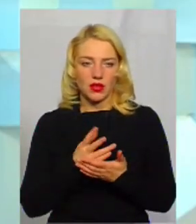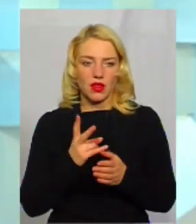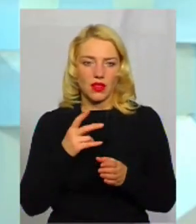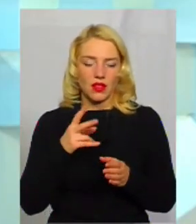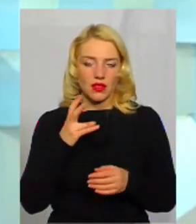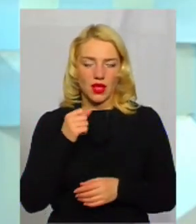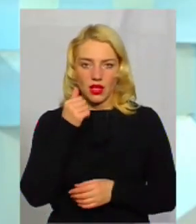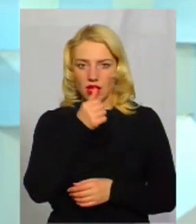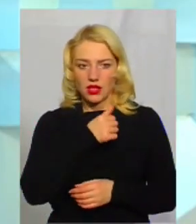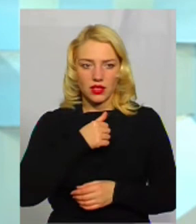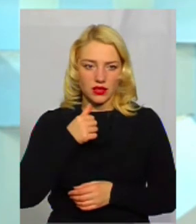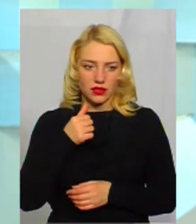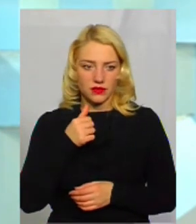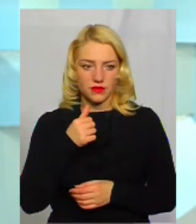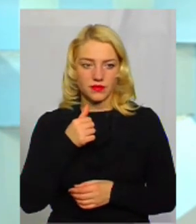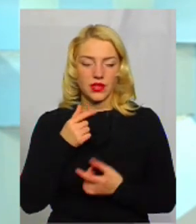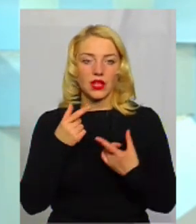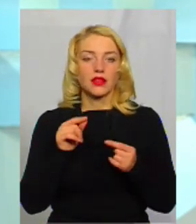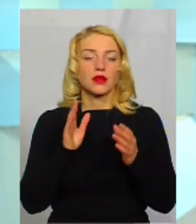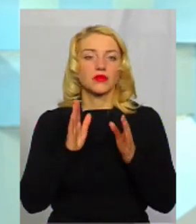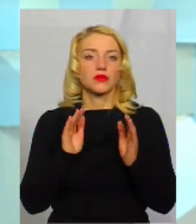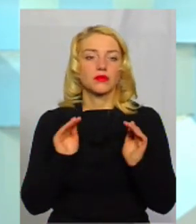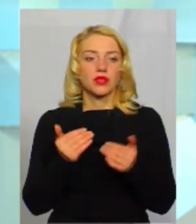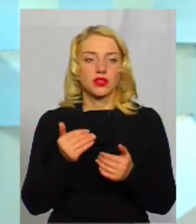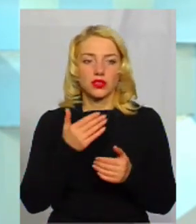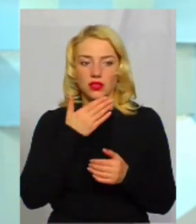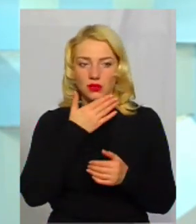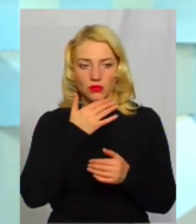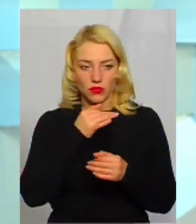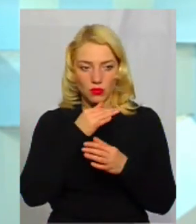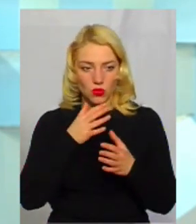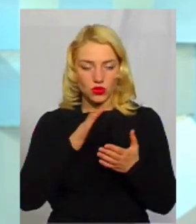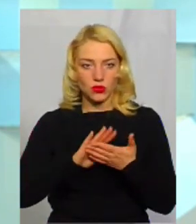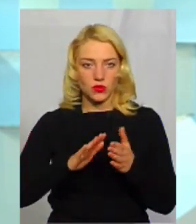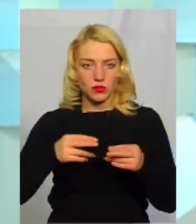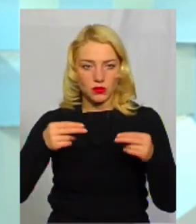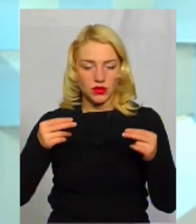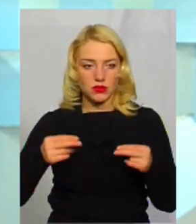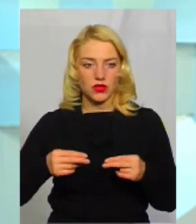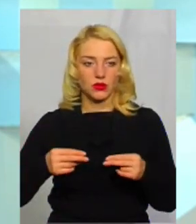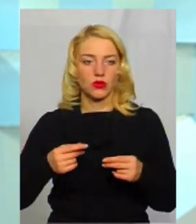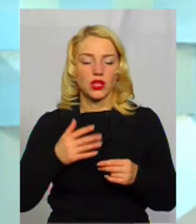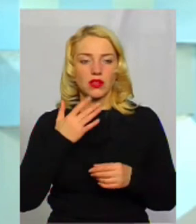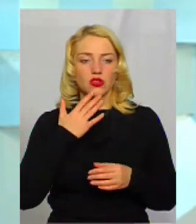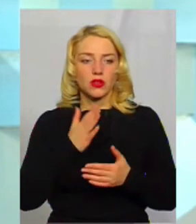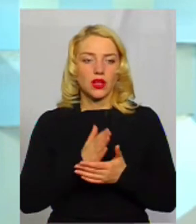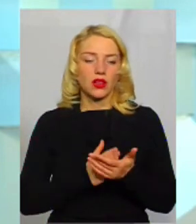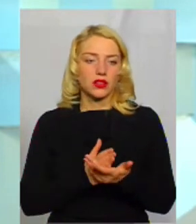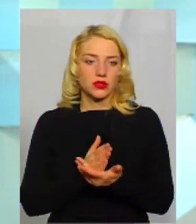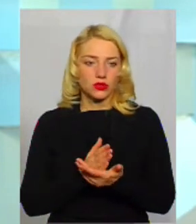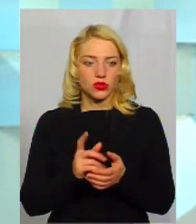на рік. На рік. Там, де менше, не можуть підписувати угоду національна служба.